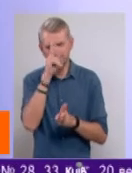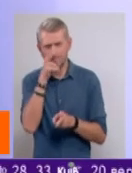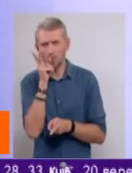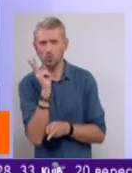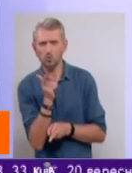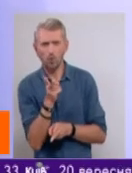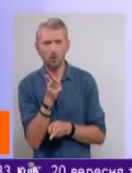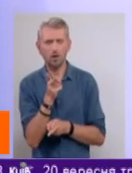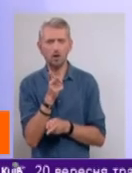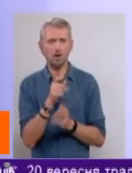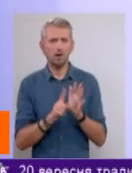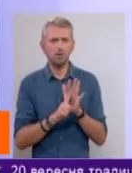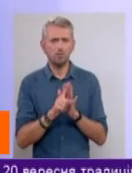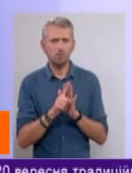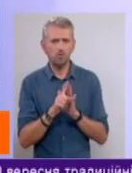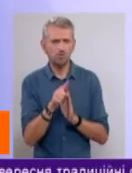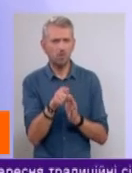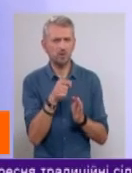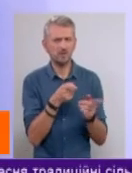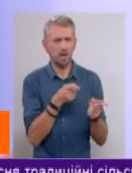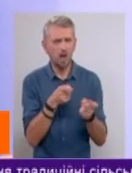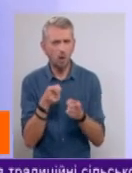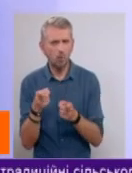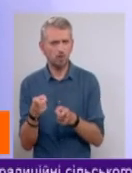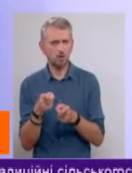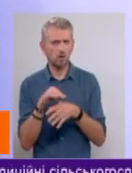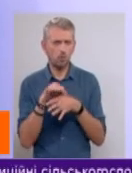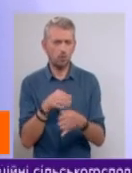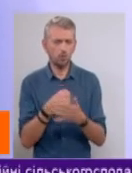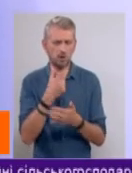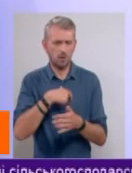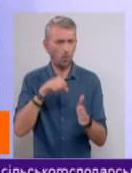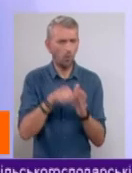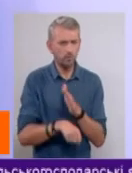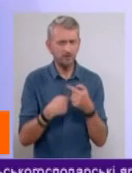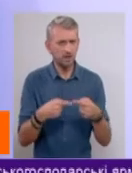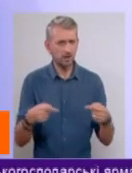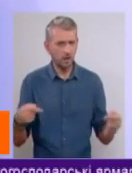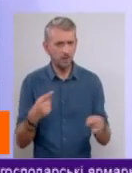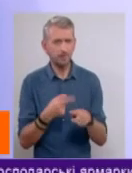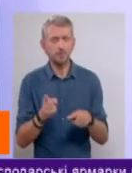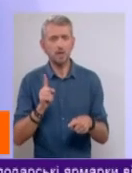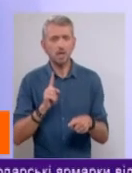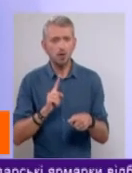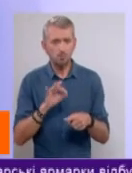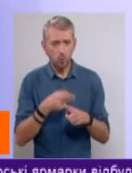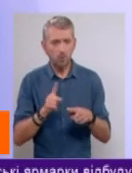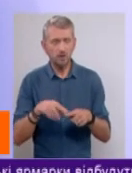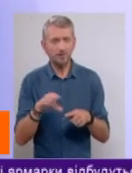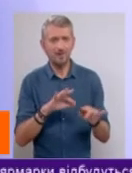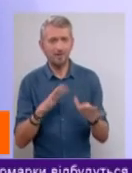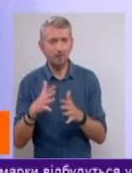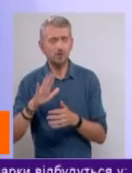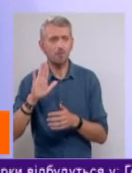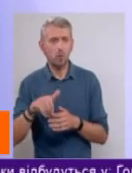залякувати, доводити до самогубства і так далі. Але про ці всі явища потім